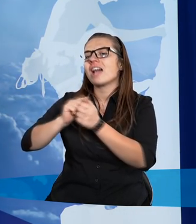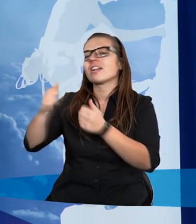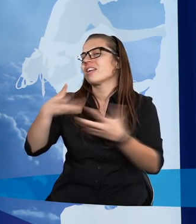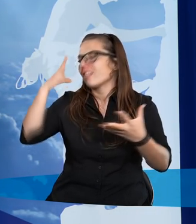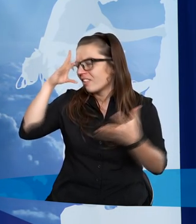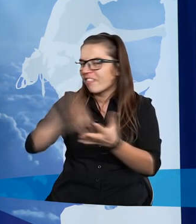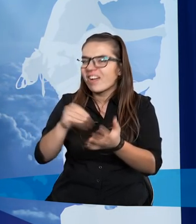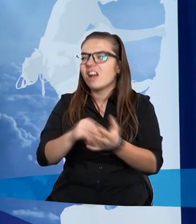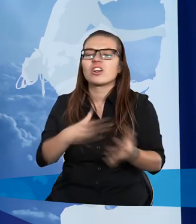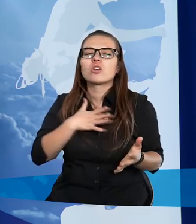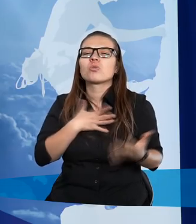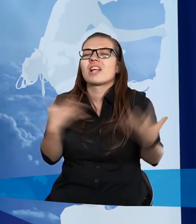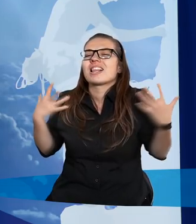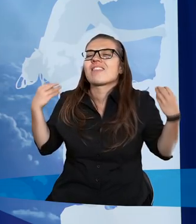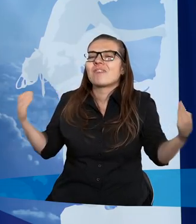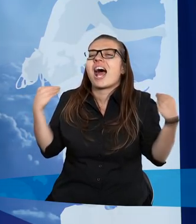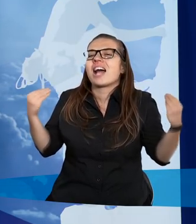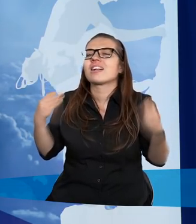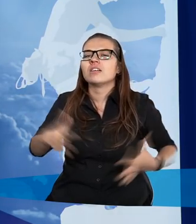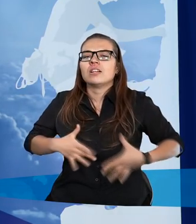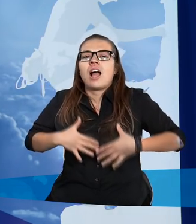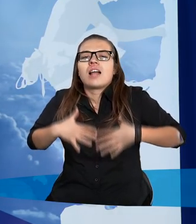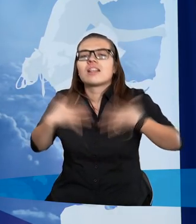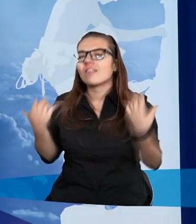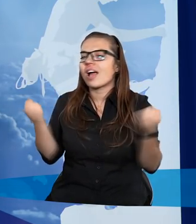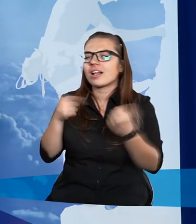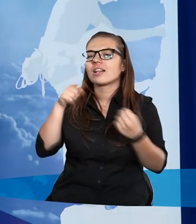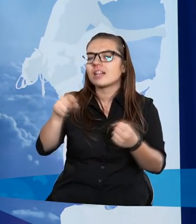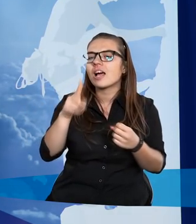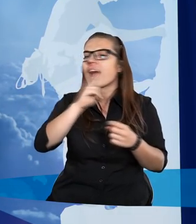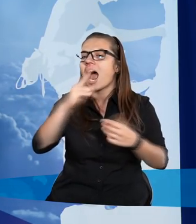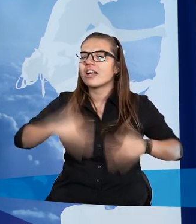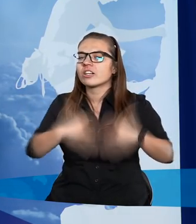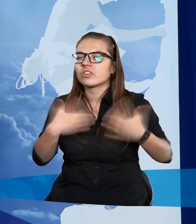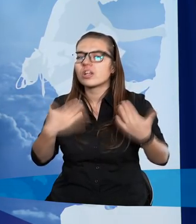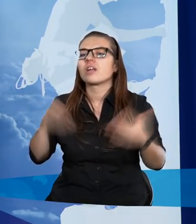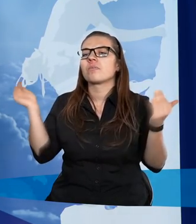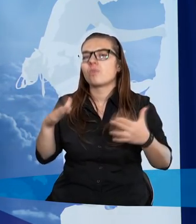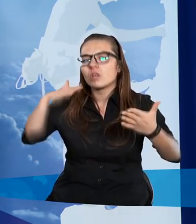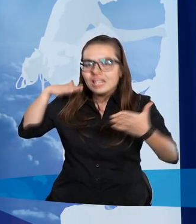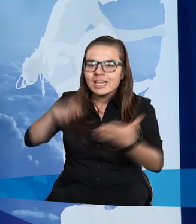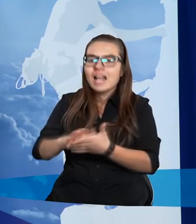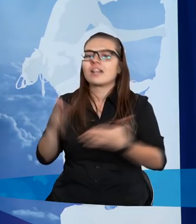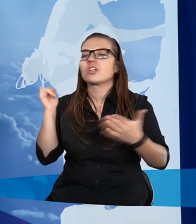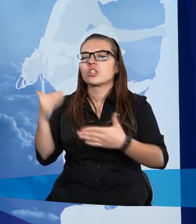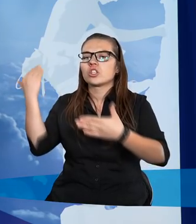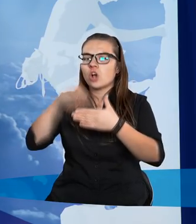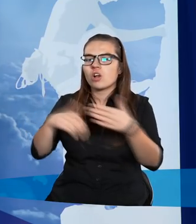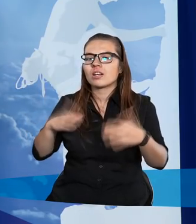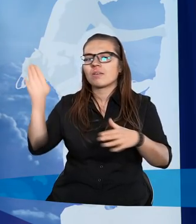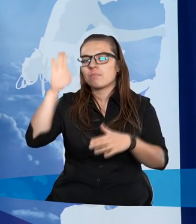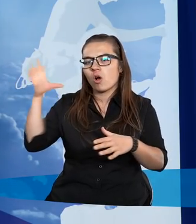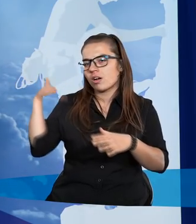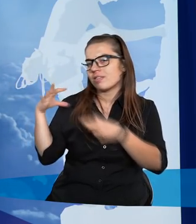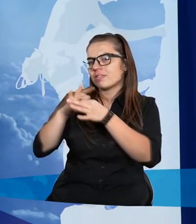niesamowitej satysfakcji, która wypływa z tego, że każdy dzień możesz zaczynać i kończyć z Bogiem,